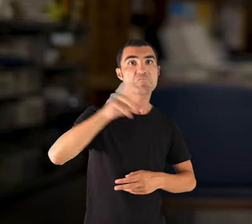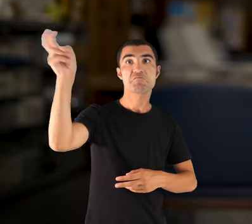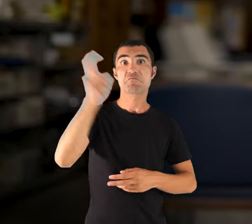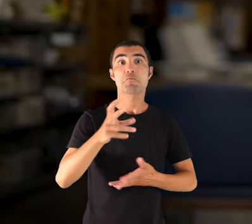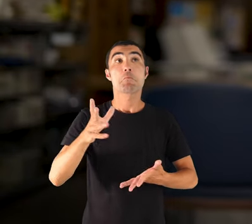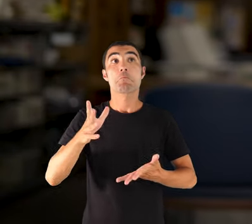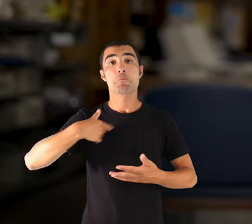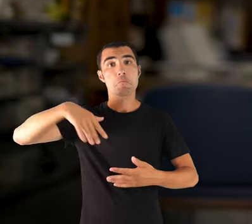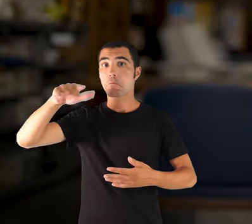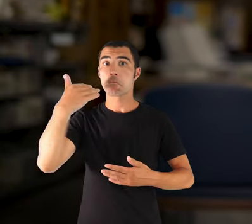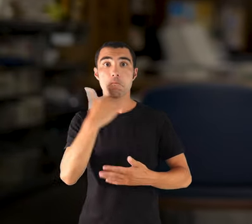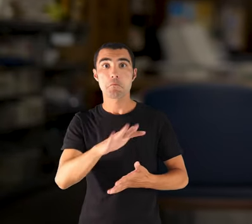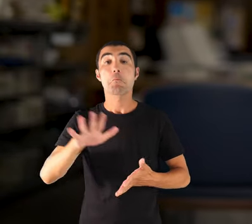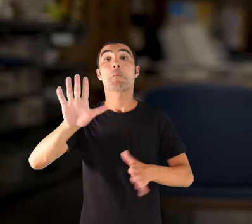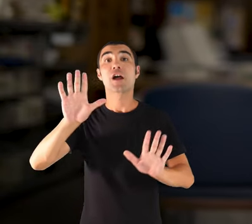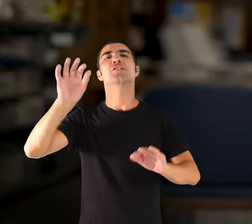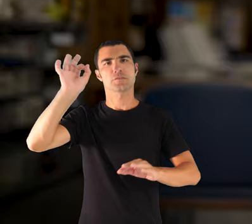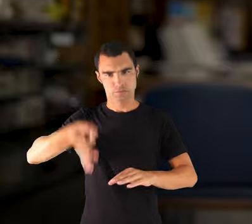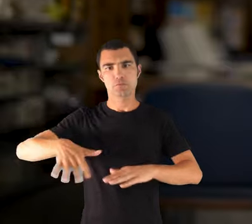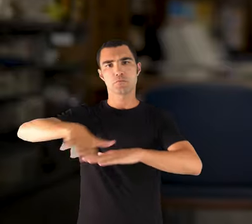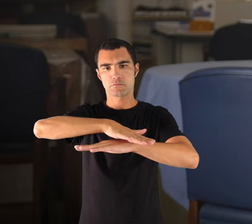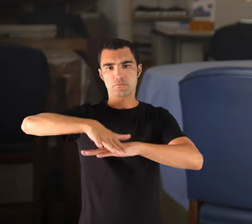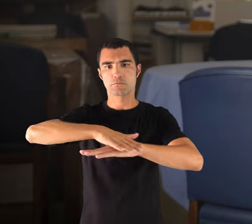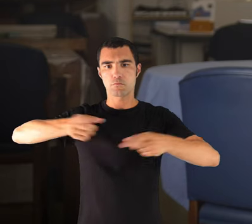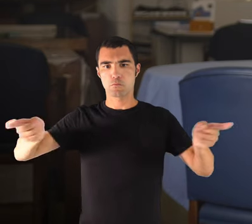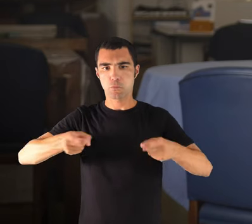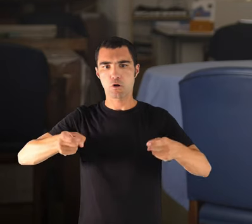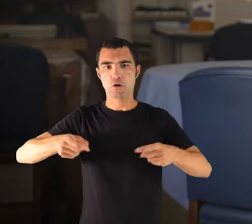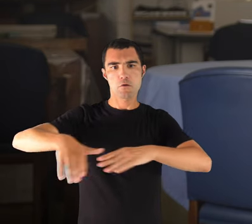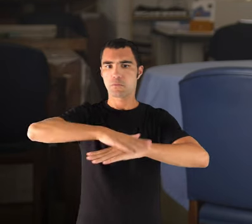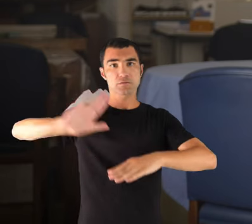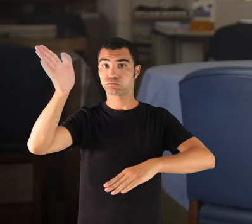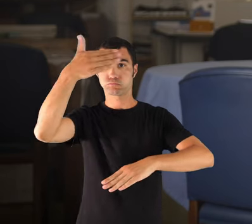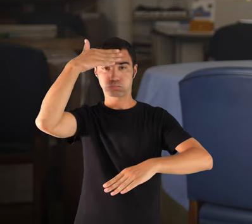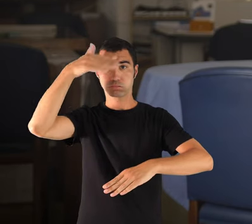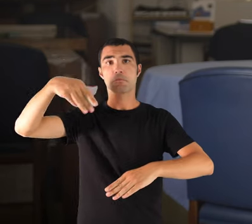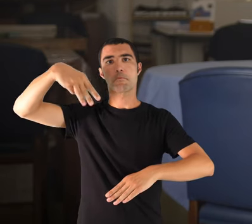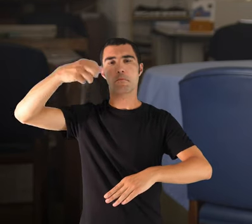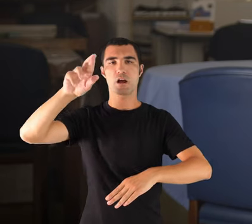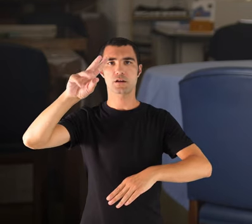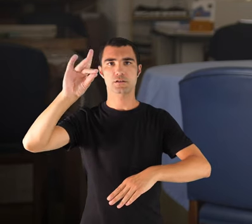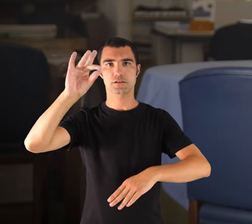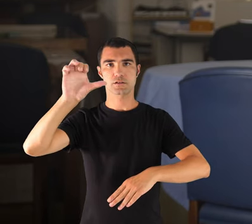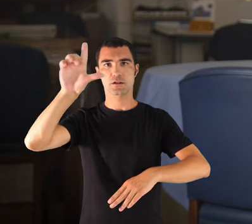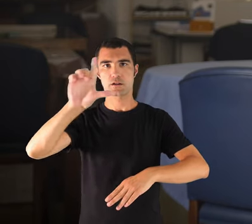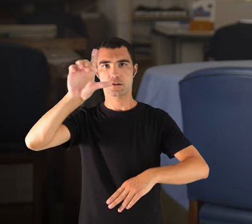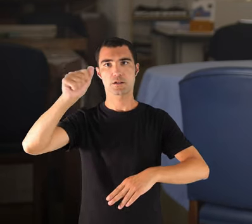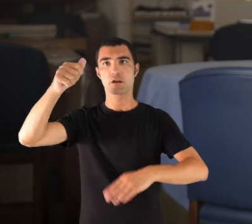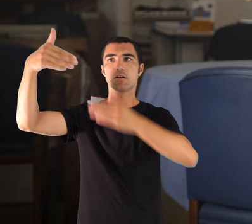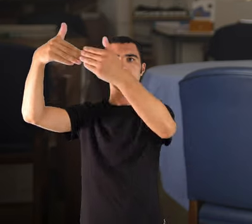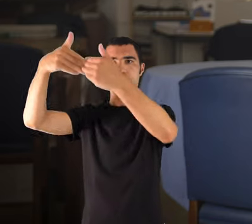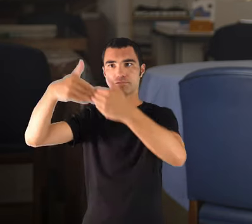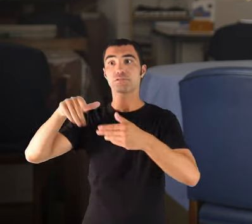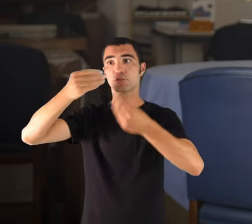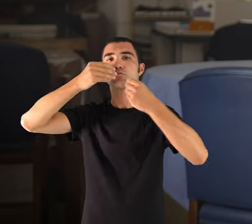base, el principal de tots, era a Marsella. S'estava de dir el meu predí, s'estava de dir el predí, jo la conec de quan va venir aquí,